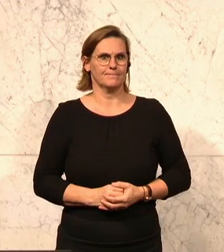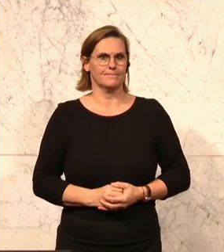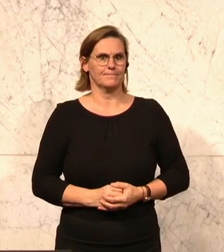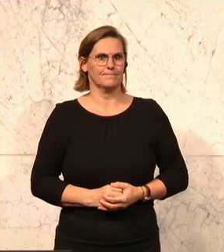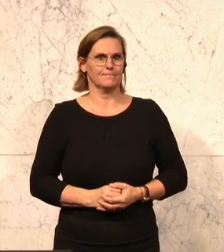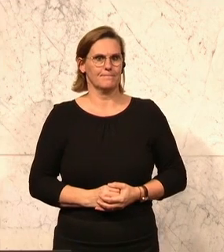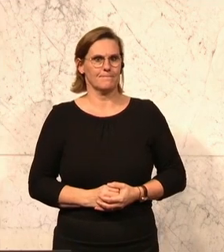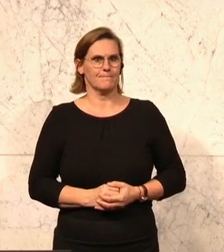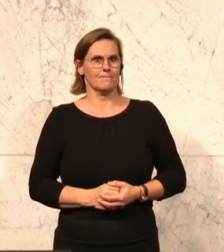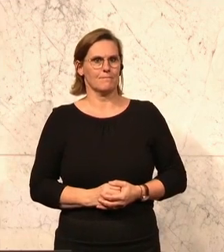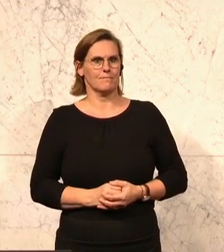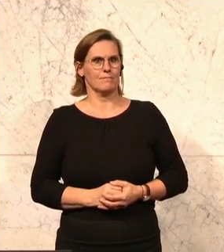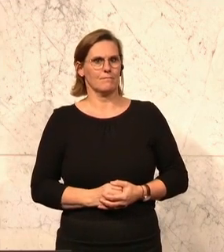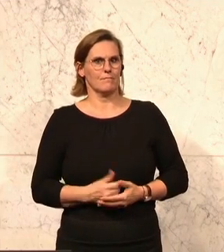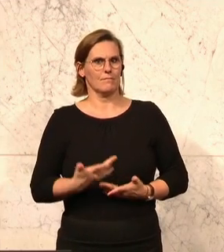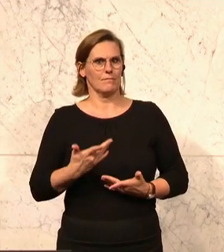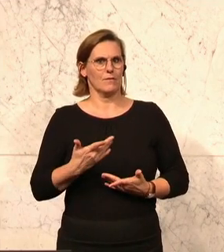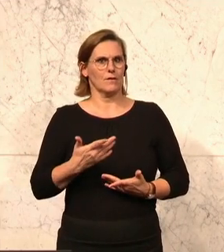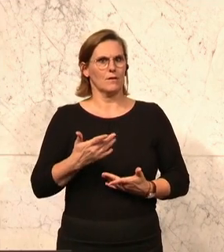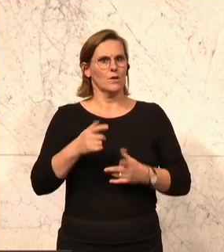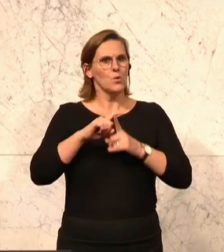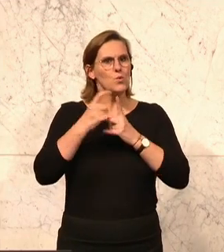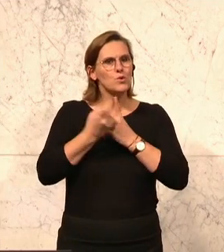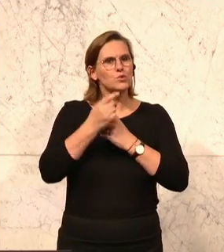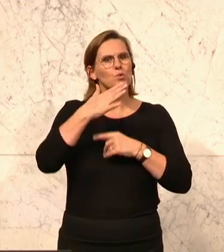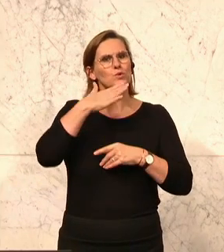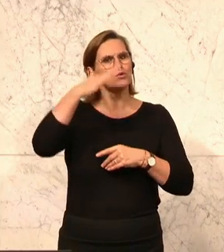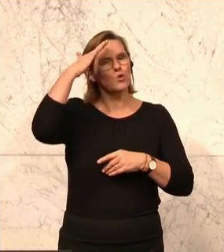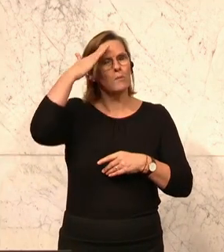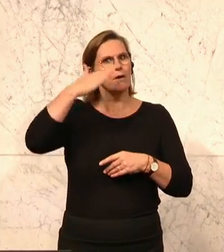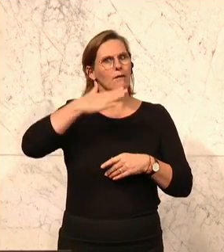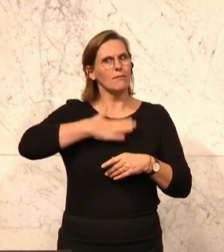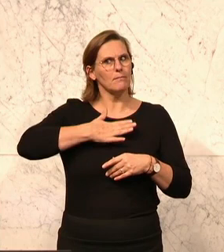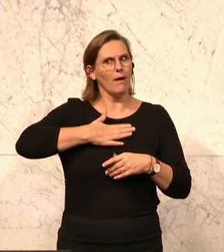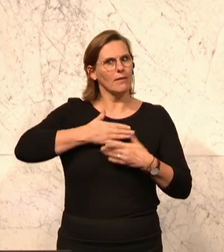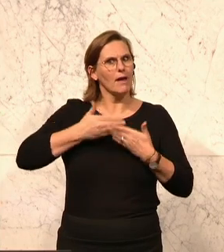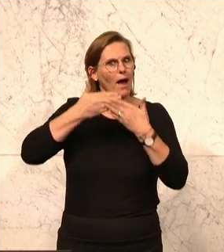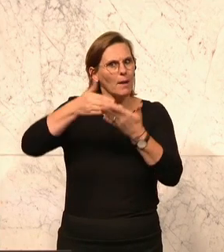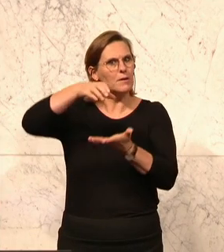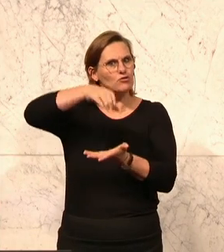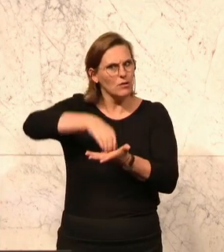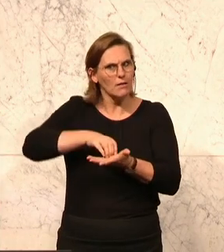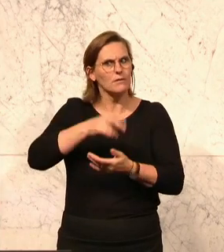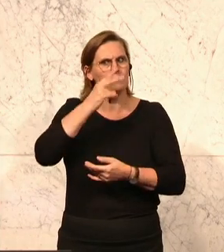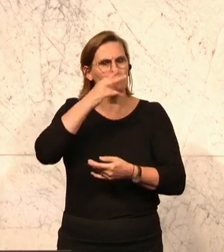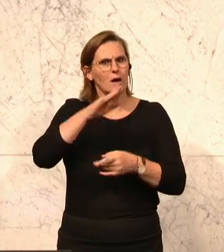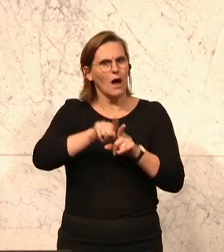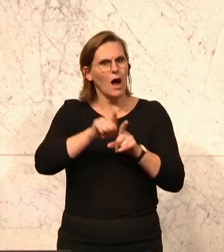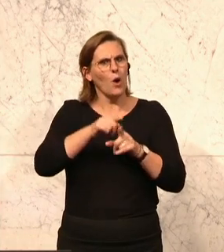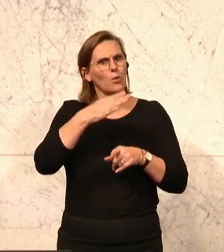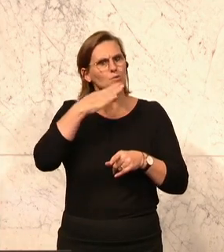Die Auslastung des Kultursommers in meiner Heimatstadt spricht eine deutliche Sprache. Das Sommertheater am